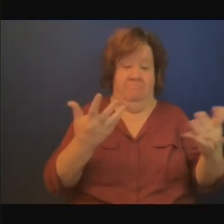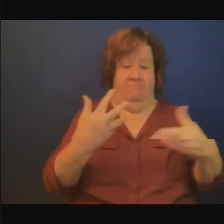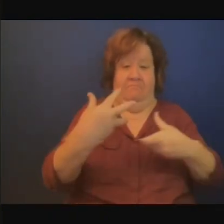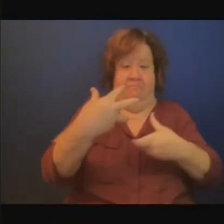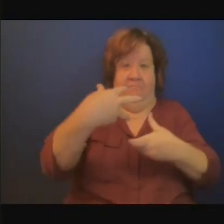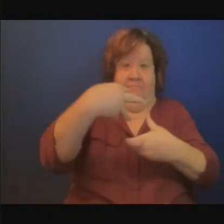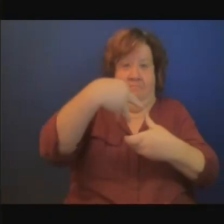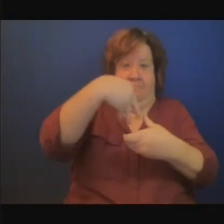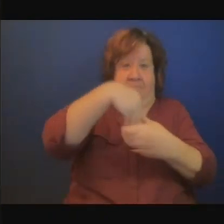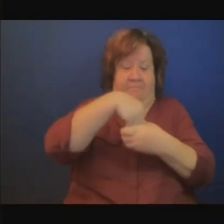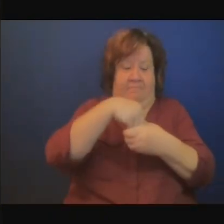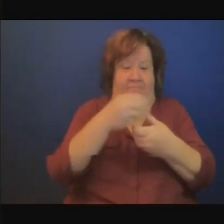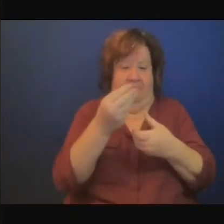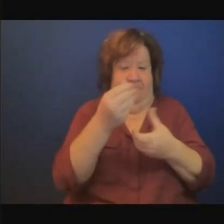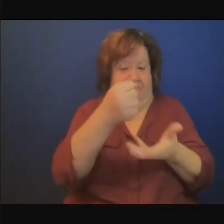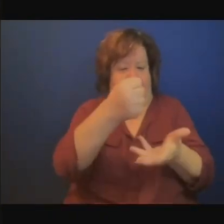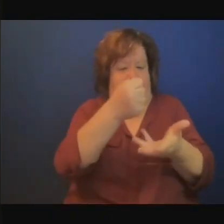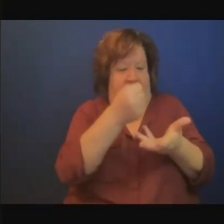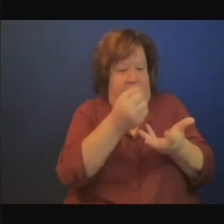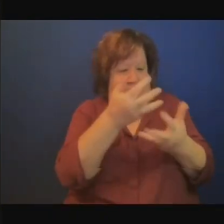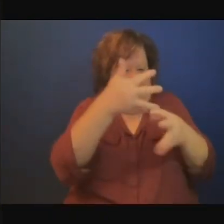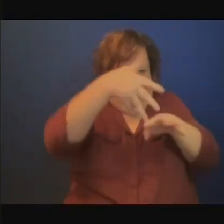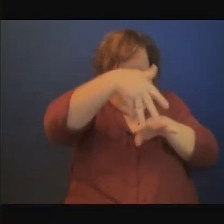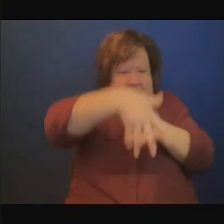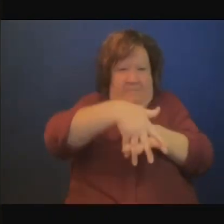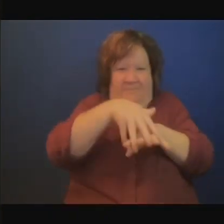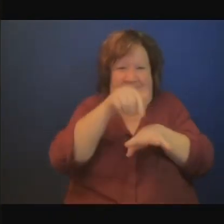prenez les gouvernements pas seulement les projets